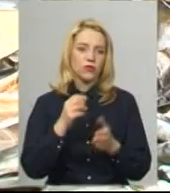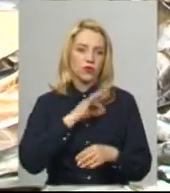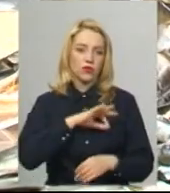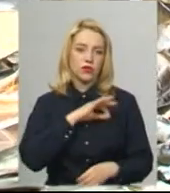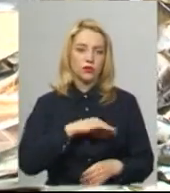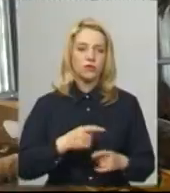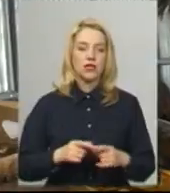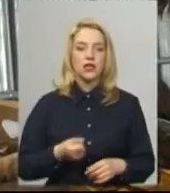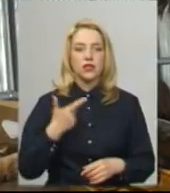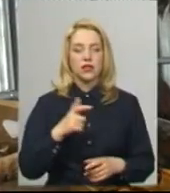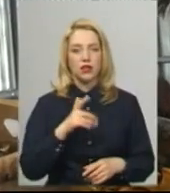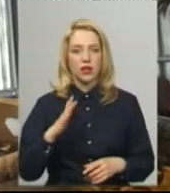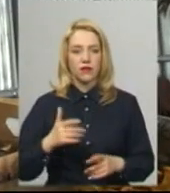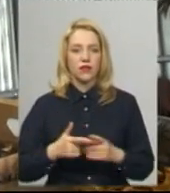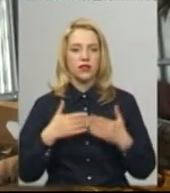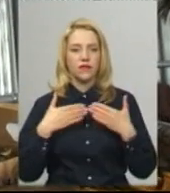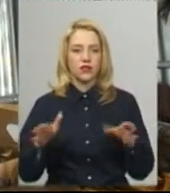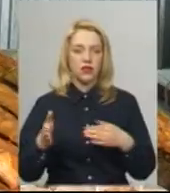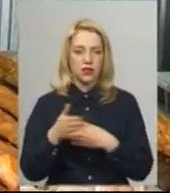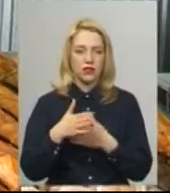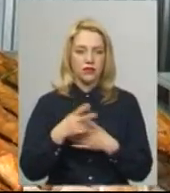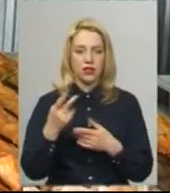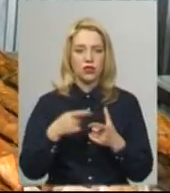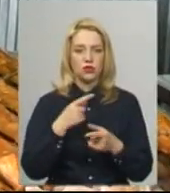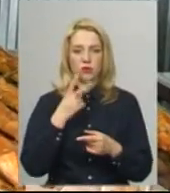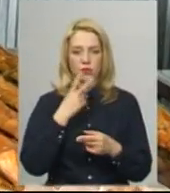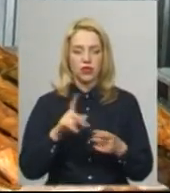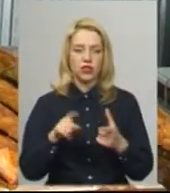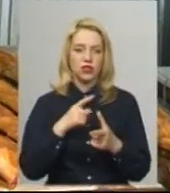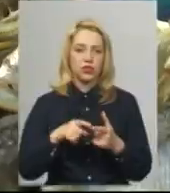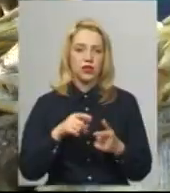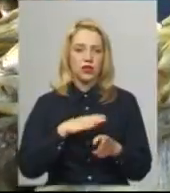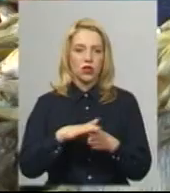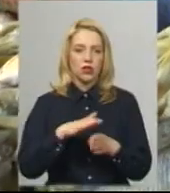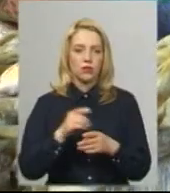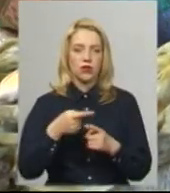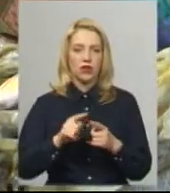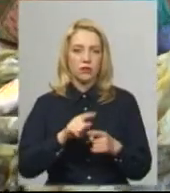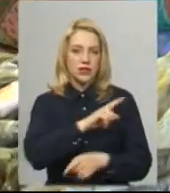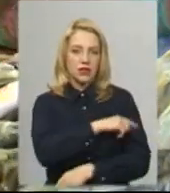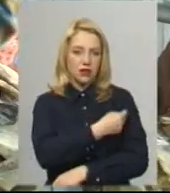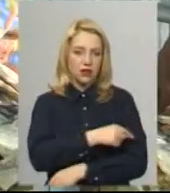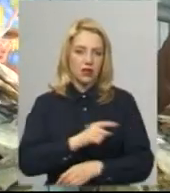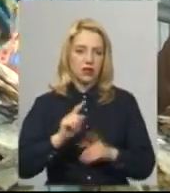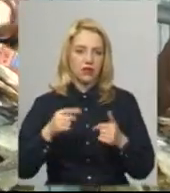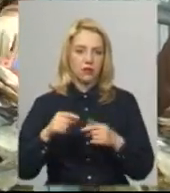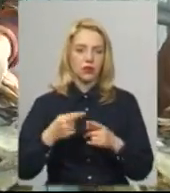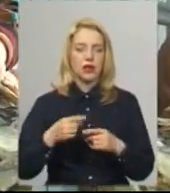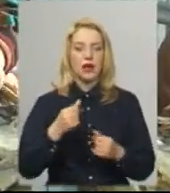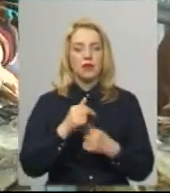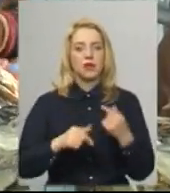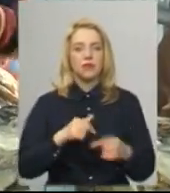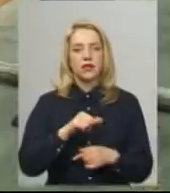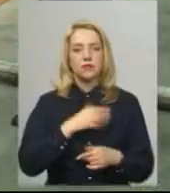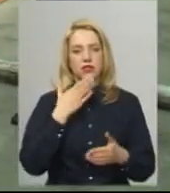хвилин в павільйонах відчинили двері, аби ми могли побачити, чи дотримуються там санітарних вимог. Підприємці за час карантину зробили власними силами ремонт на